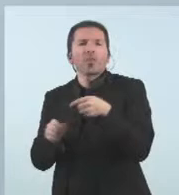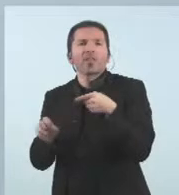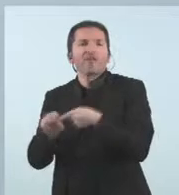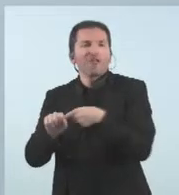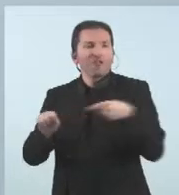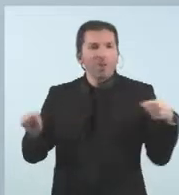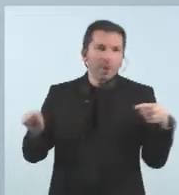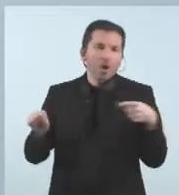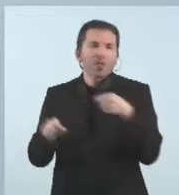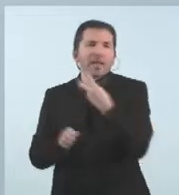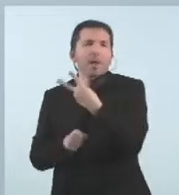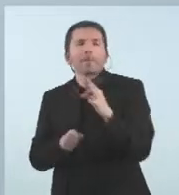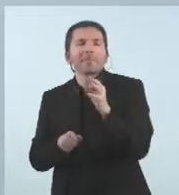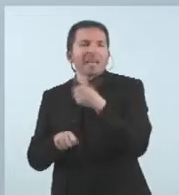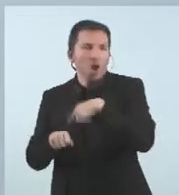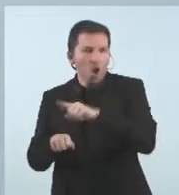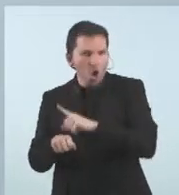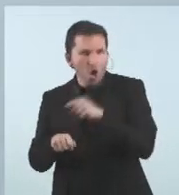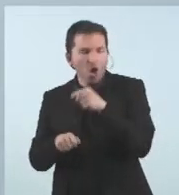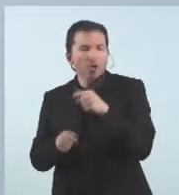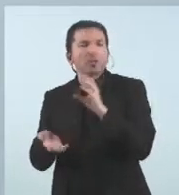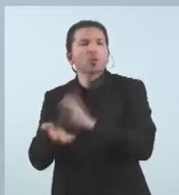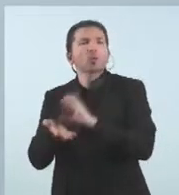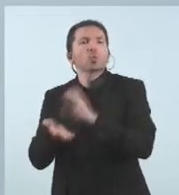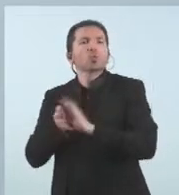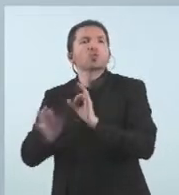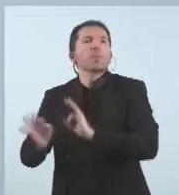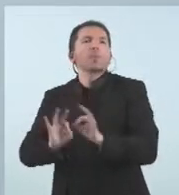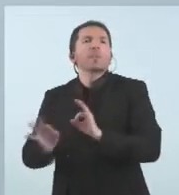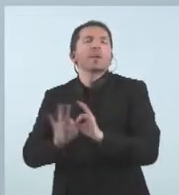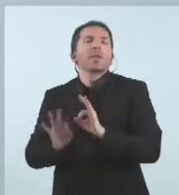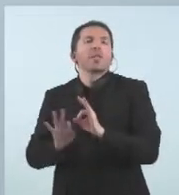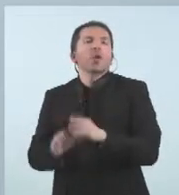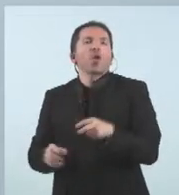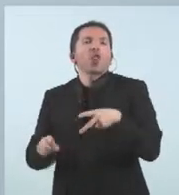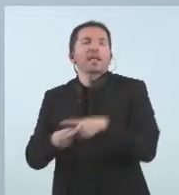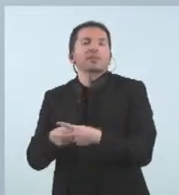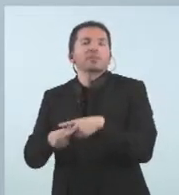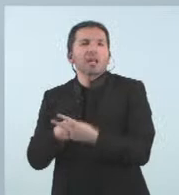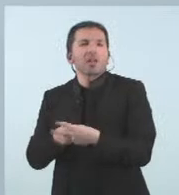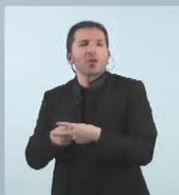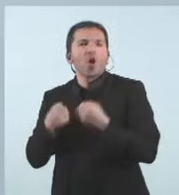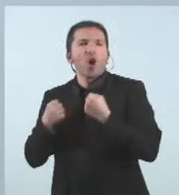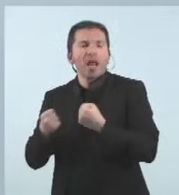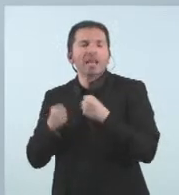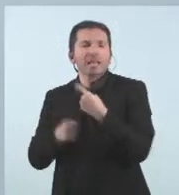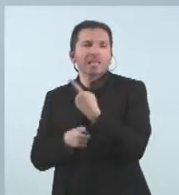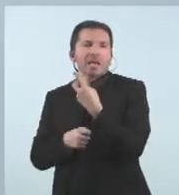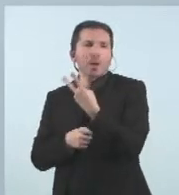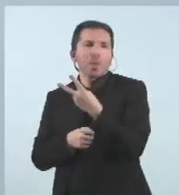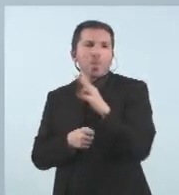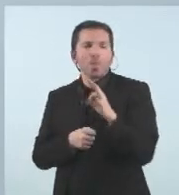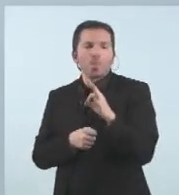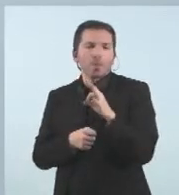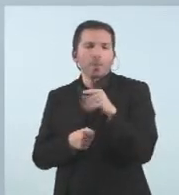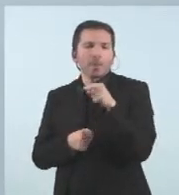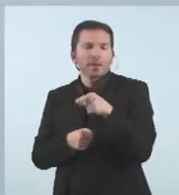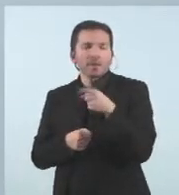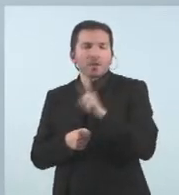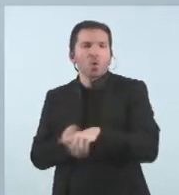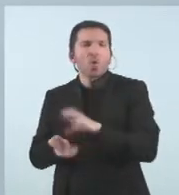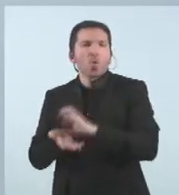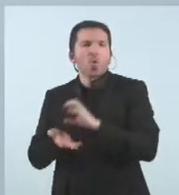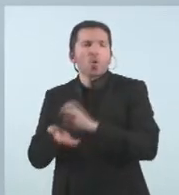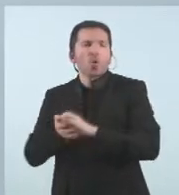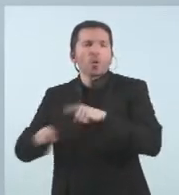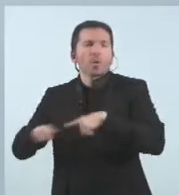hores el curs de capacitació d'instal·lador energètic de 180 hores i el curs de manipulador de substàncies que